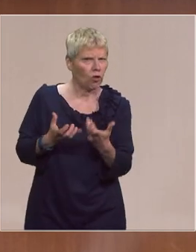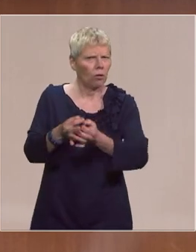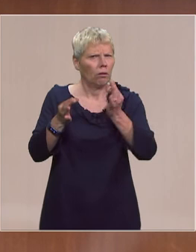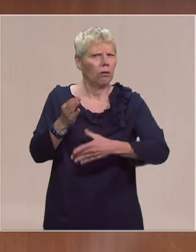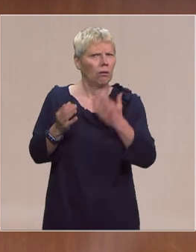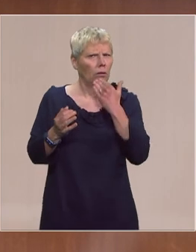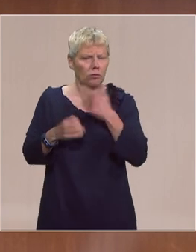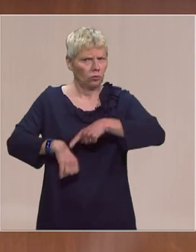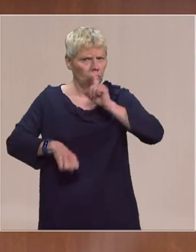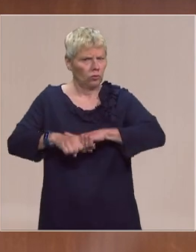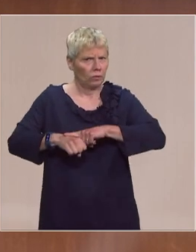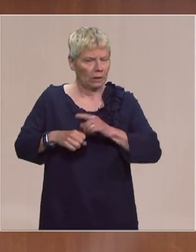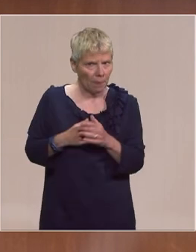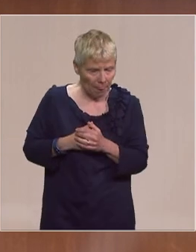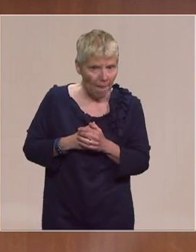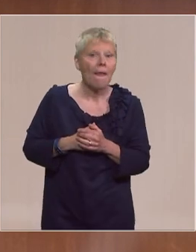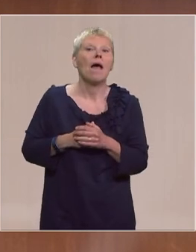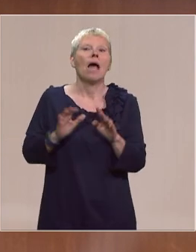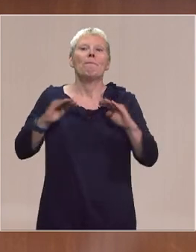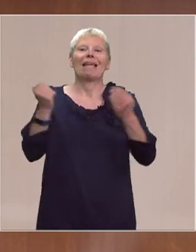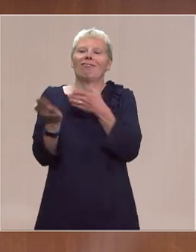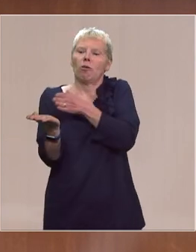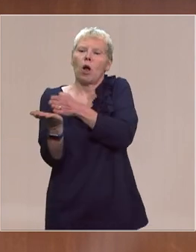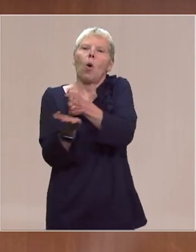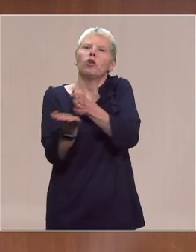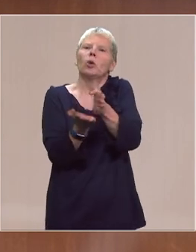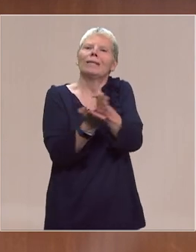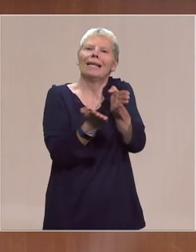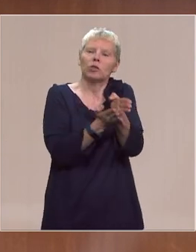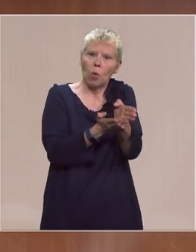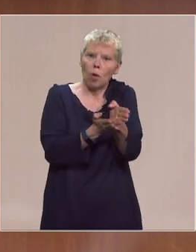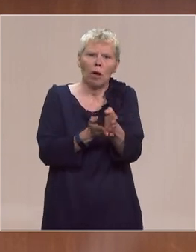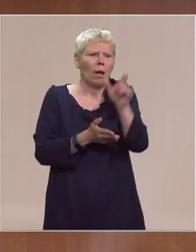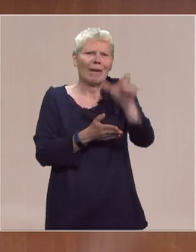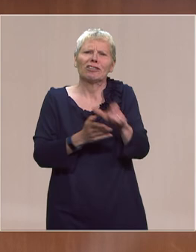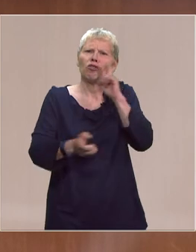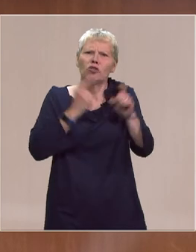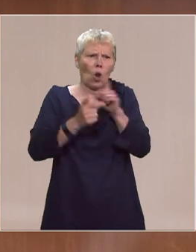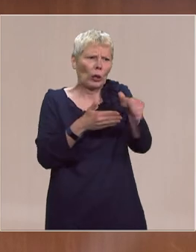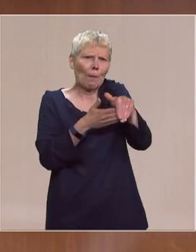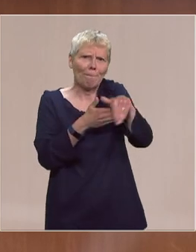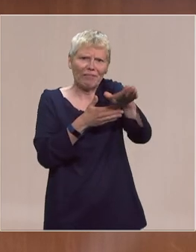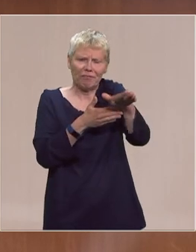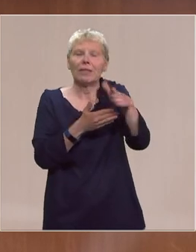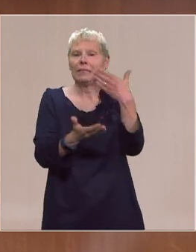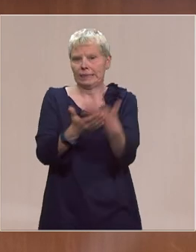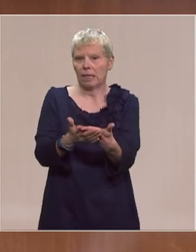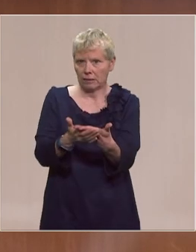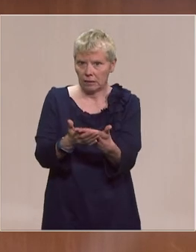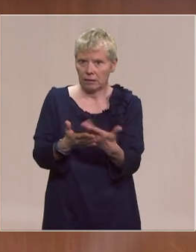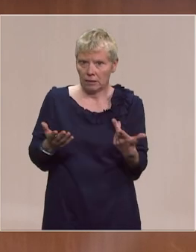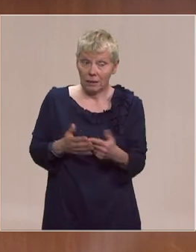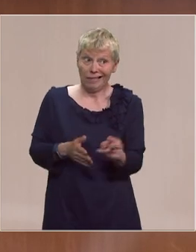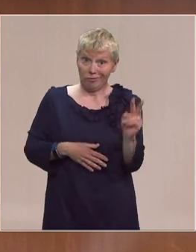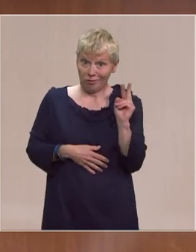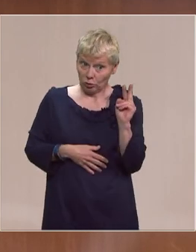et très immédiat la plateforme d'orientation d'éviction des conjoints violents répond à cela elle a été ouverte non